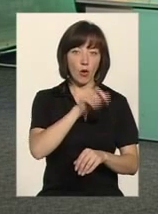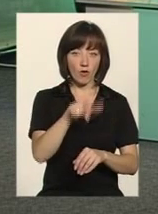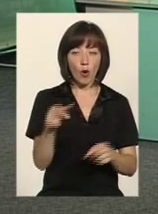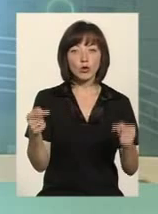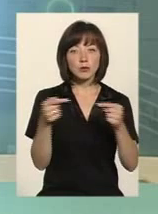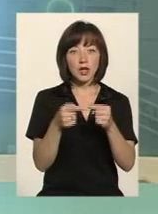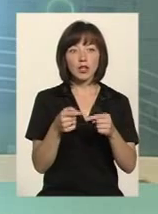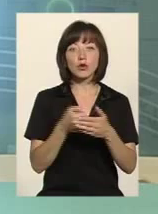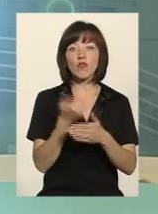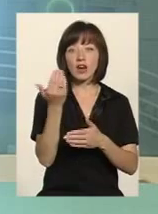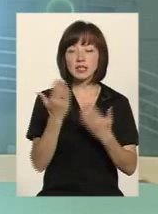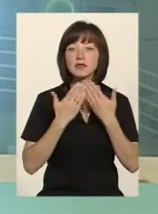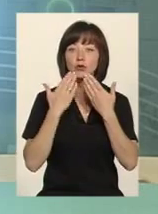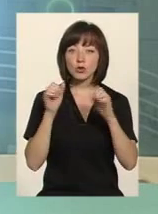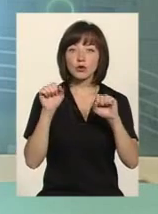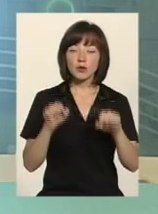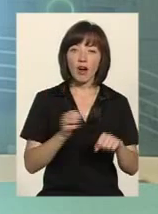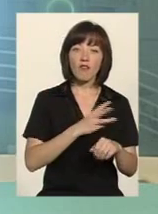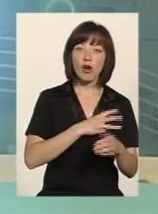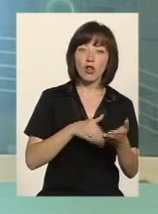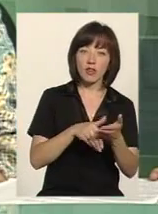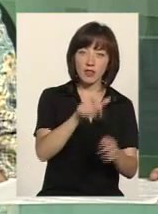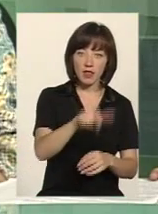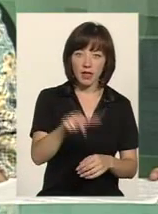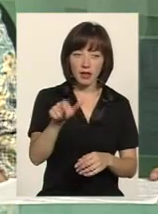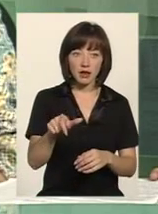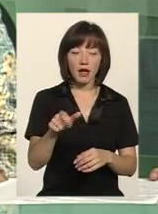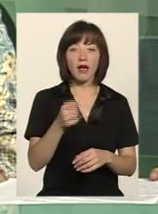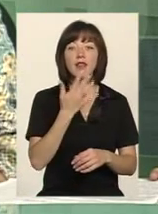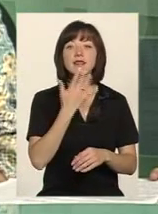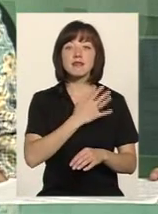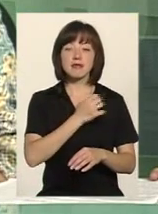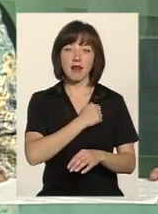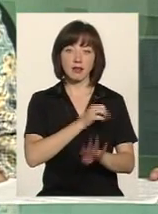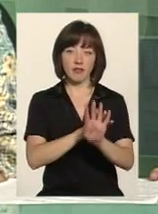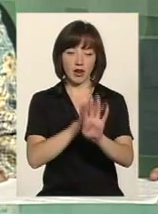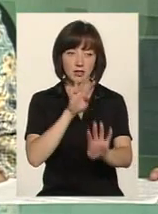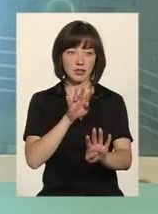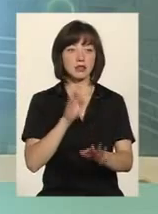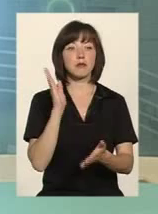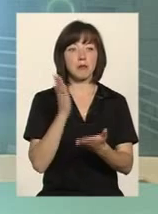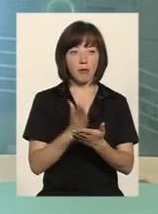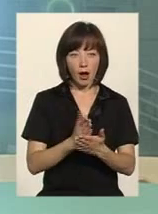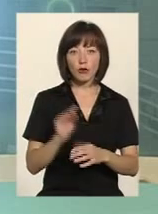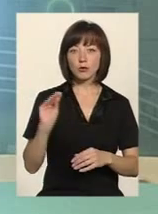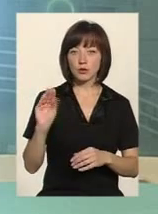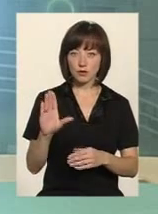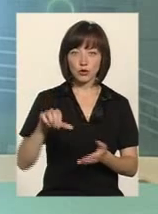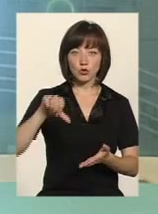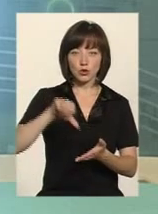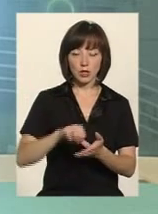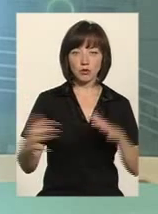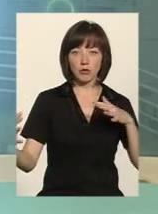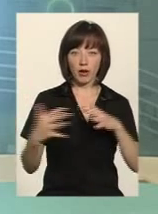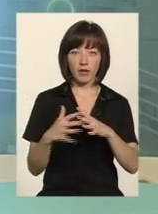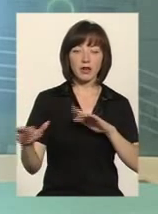уточнемо, тобто щоб до вас звернутися, це можуть бути і волонтери, і нас, гвардійці, які обов'язково мають посвідчення учасника бойових дій. І до